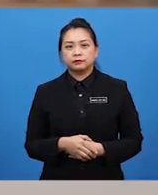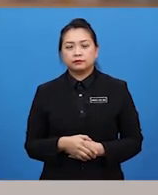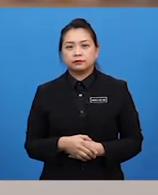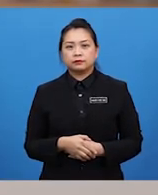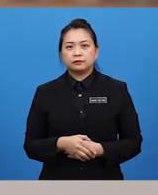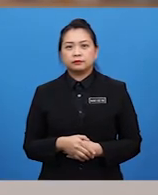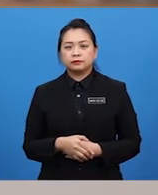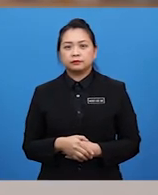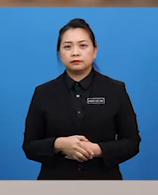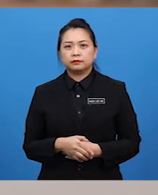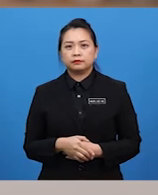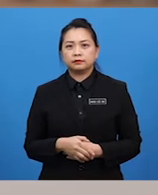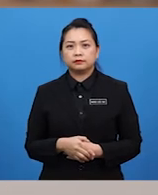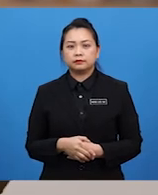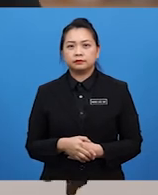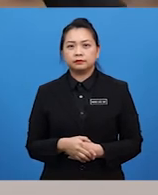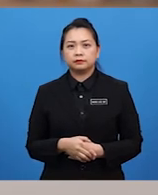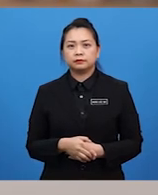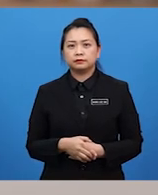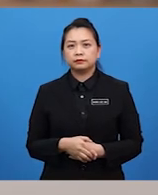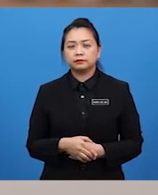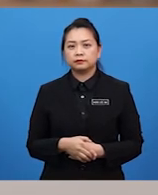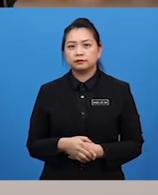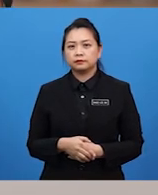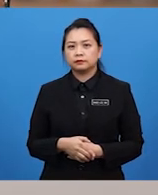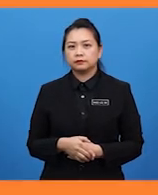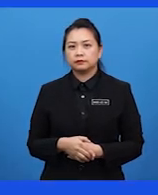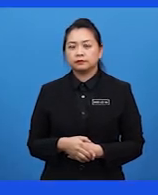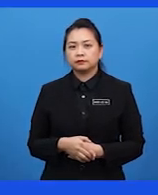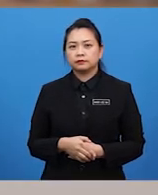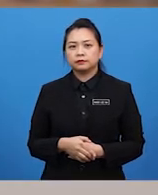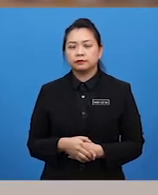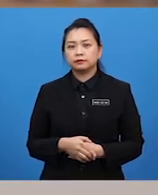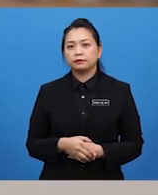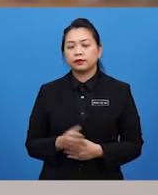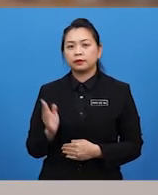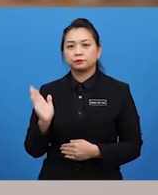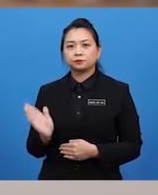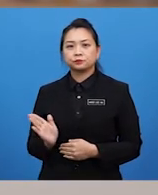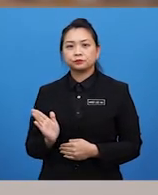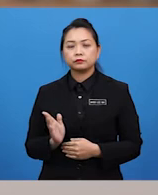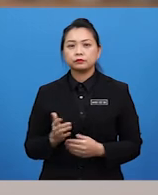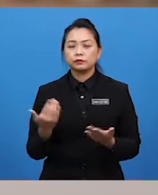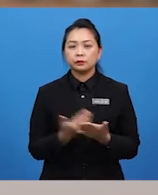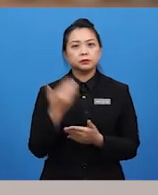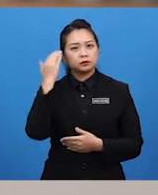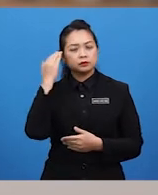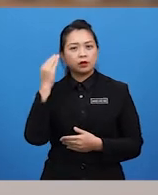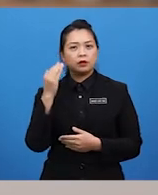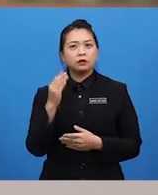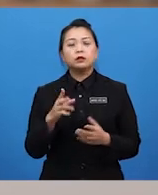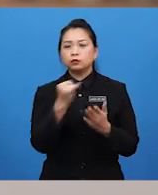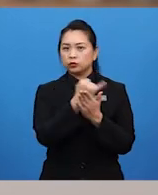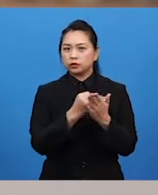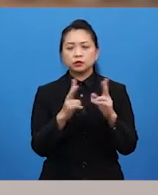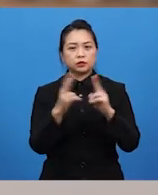Okey pelajar-pelajar, kembali kita dalam program Canvas SV. Barulah saya tahu bahawa betapa pentingnya lukisan